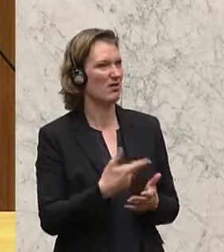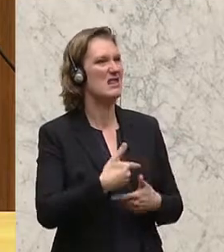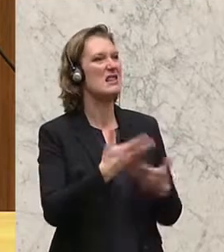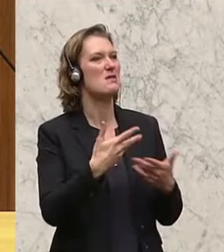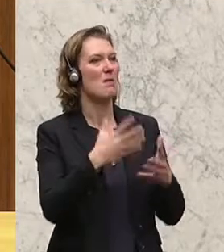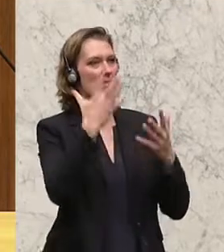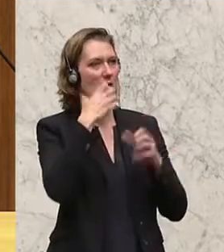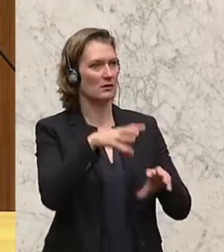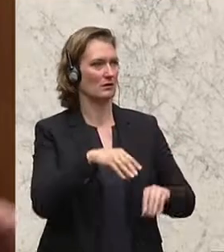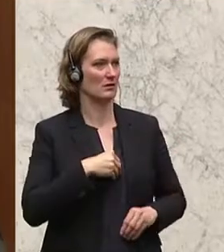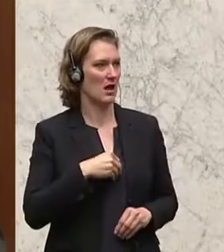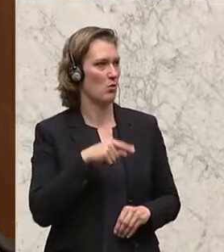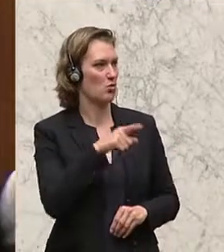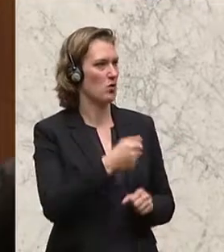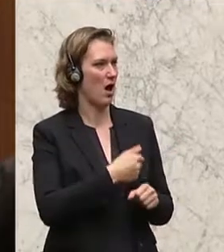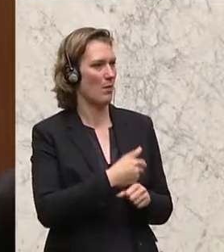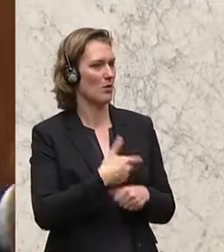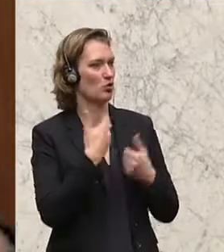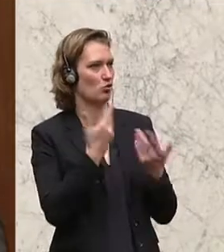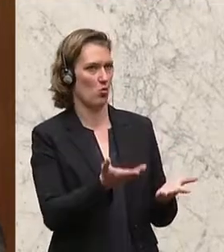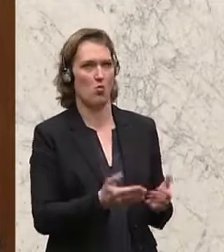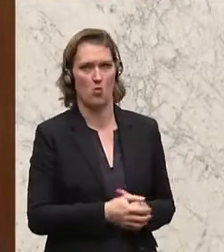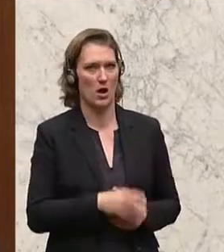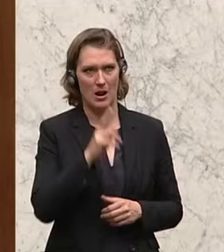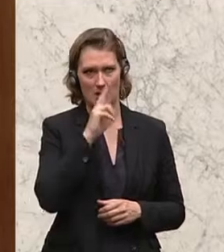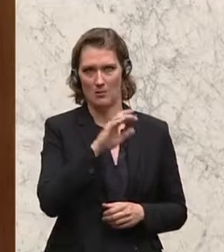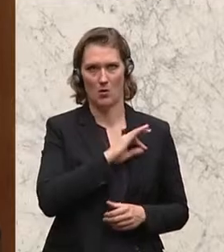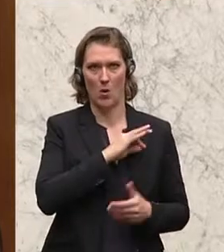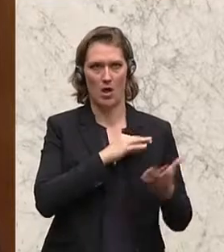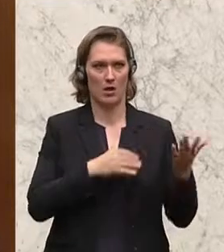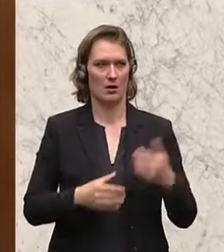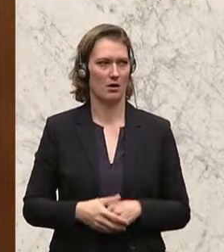das nimmt niemand mehr ernst, was Sie da vorhaben, liebe Kolleginnen und Kollegen.